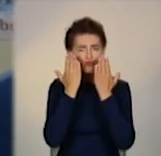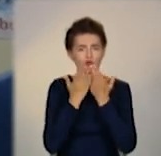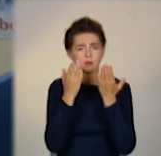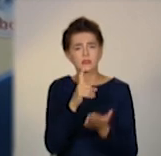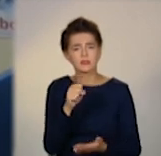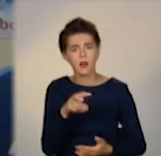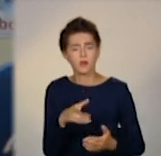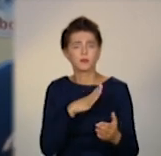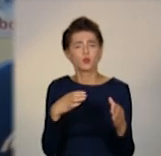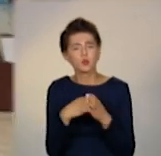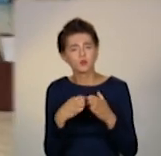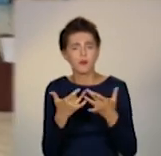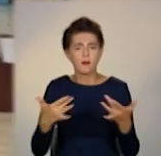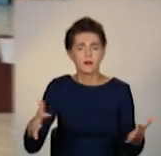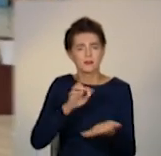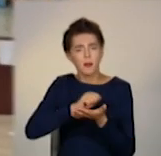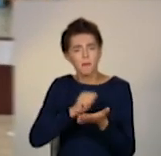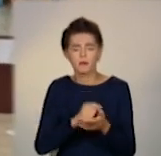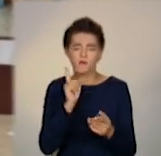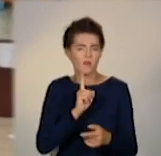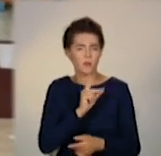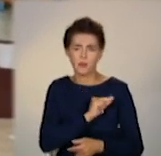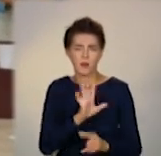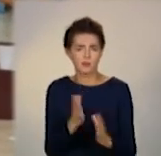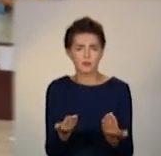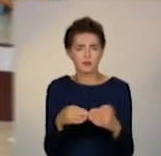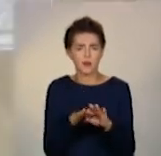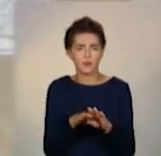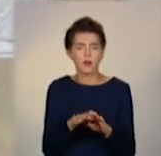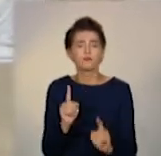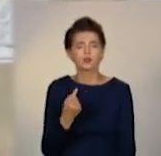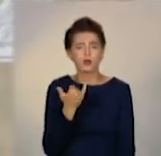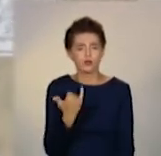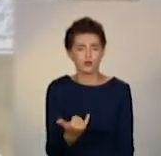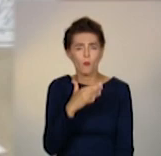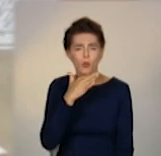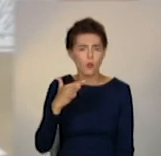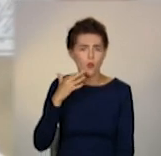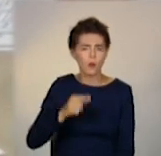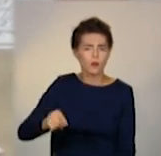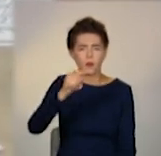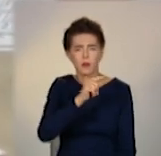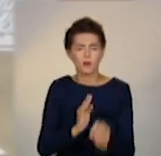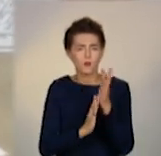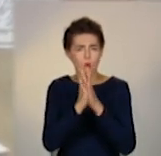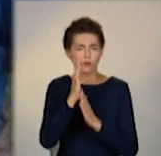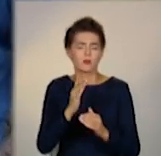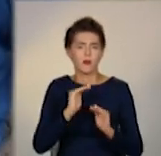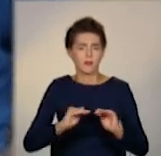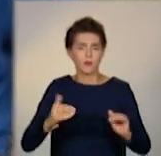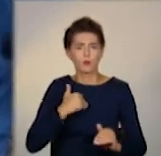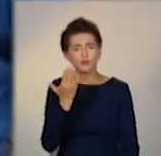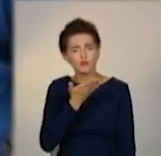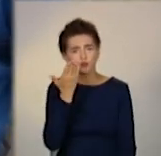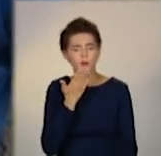там кружки різні роблять, але зараз нічого. Бібліотекарів помітили. В карантині позитив. Серед школярів зросло бажання читати. Вілям